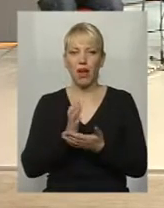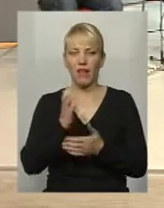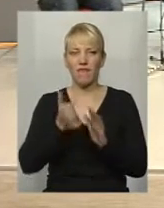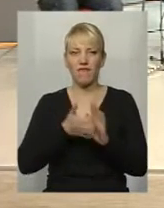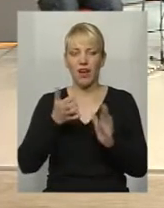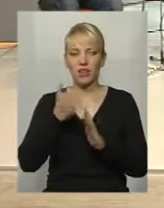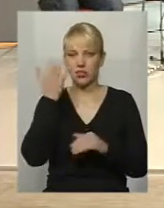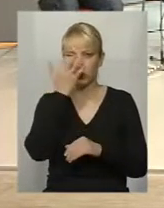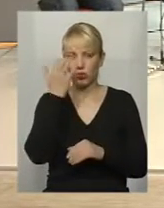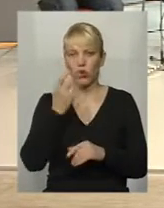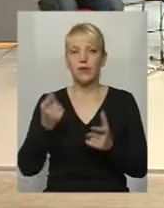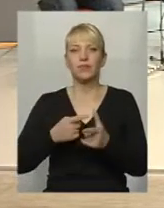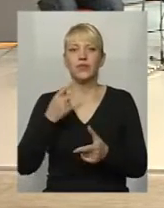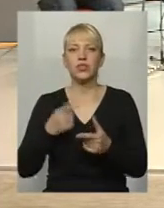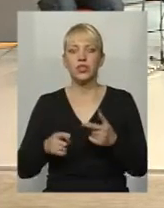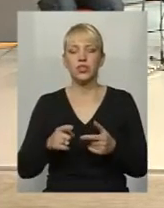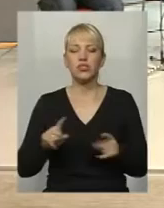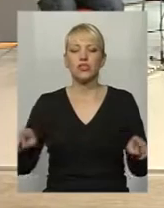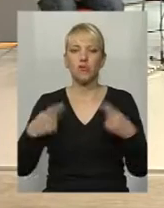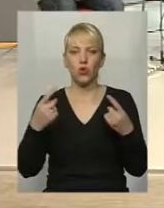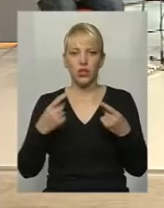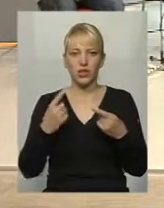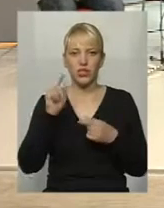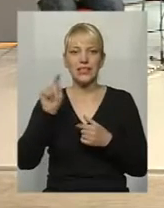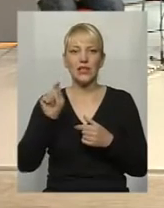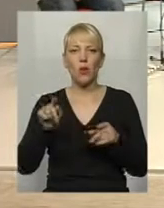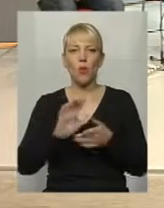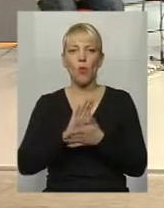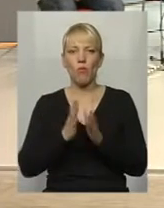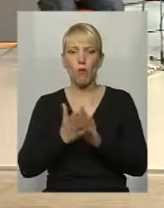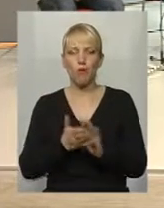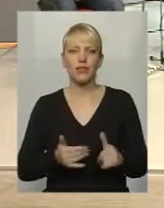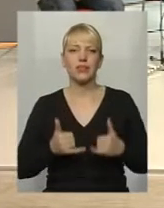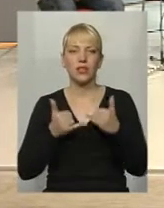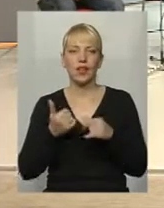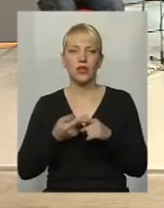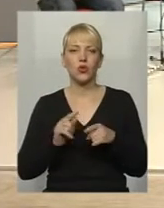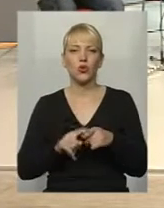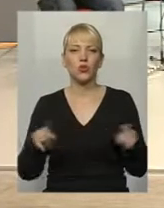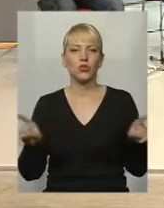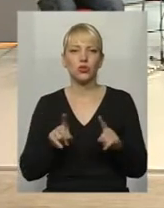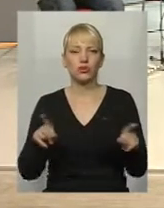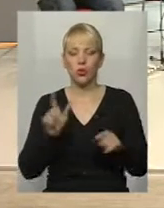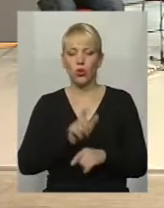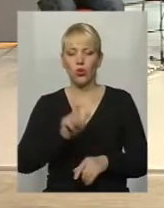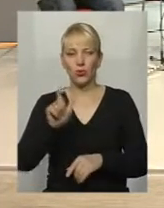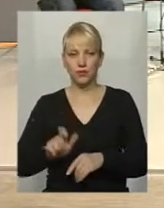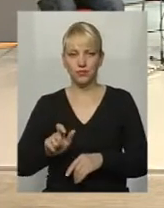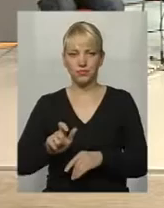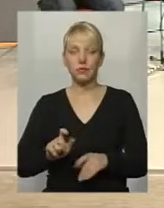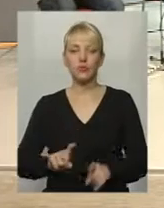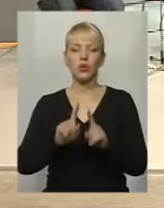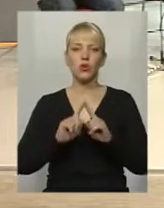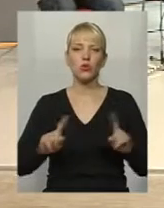Чи створені оці умови для того, аби людям з